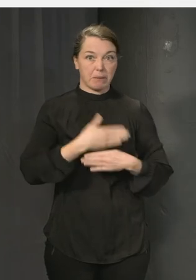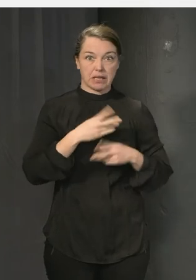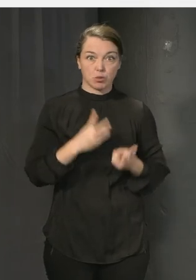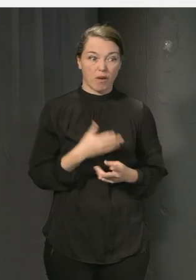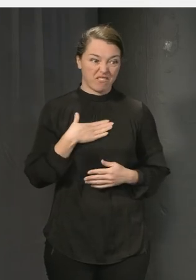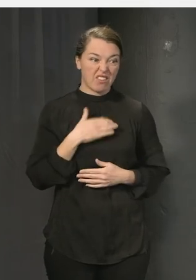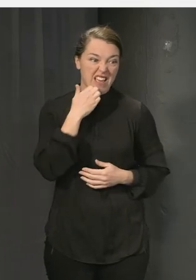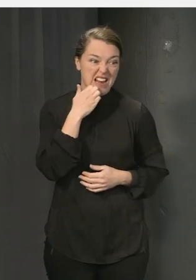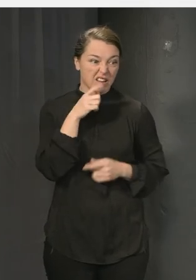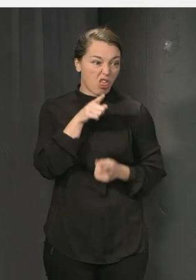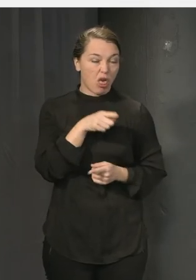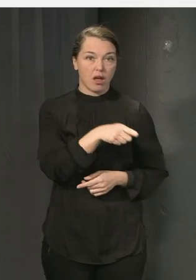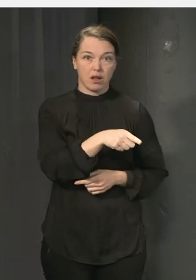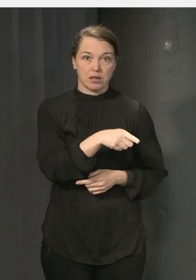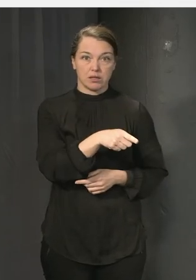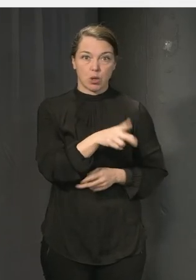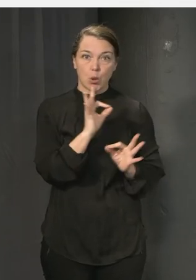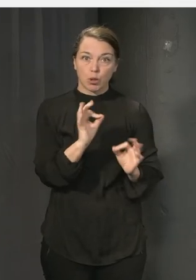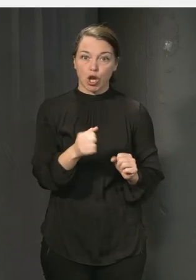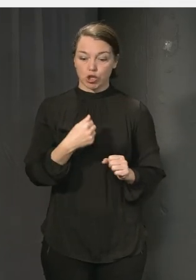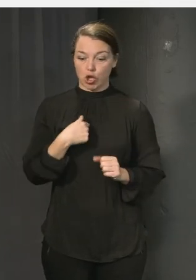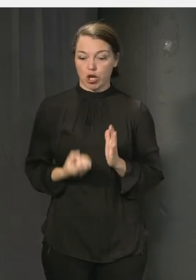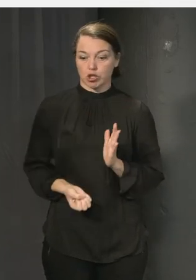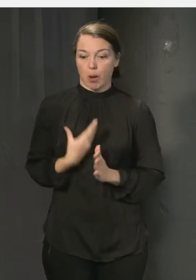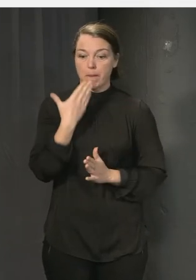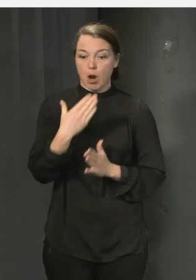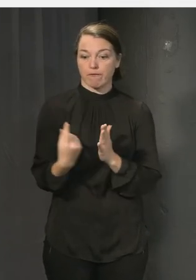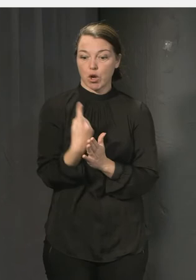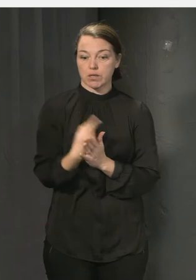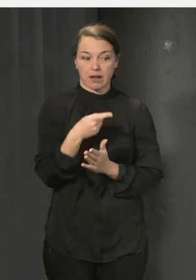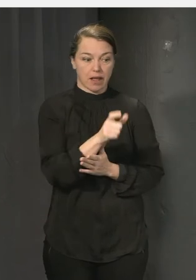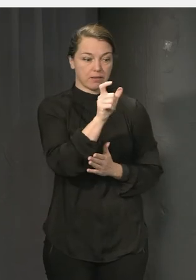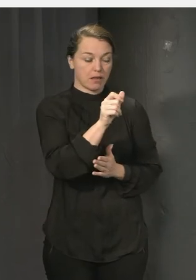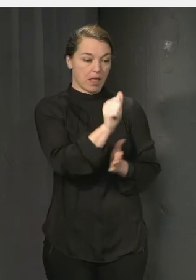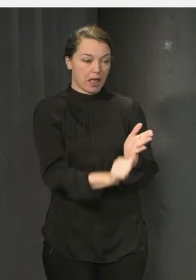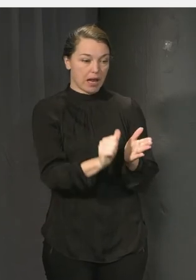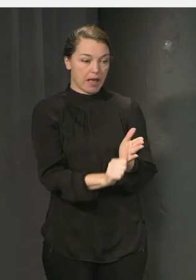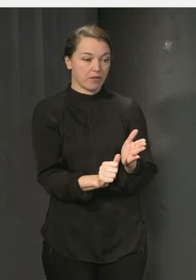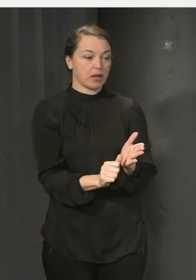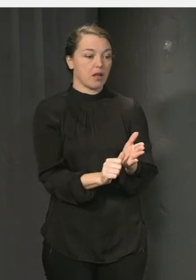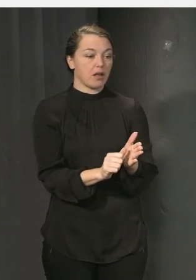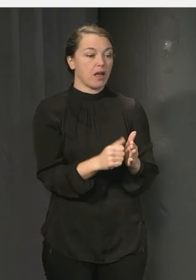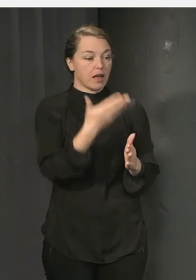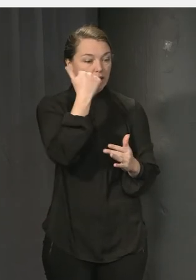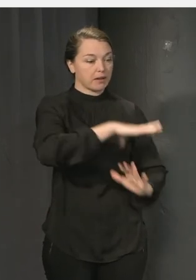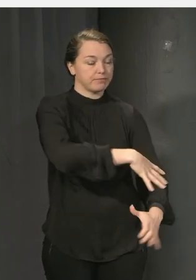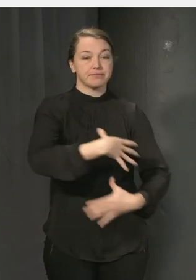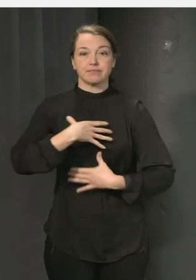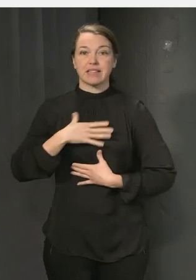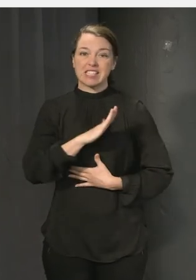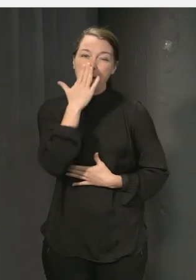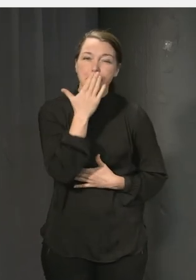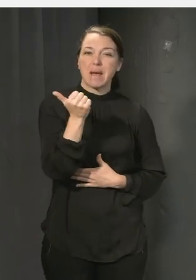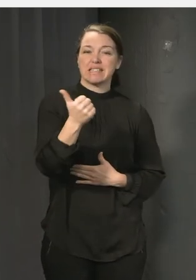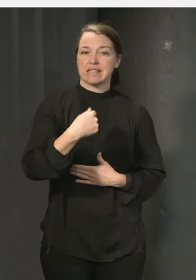man skapa förutsättningar så att människor kan vara sitt bästa jag och verkligen tror då att också elever vill vara sitt bästa jag